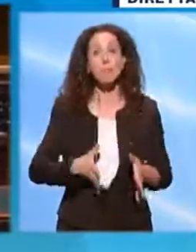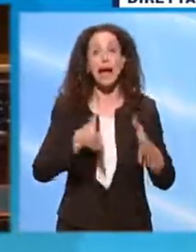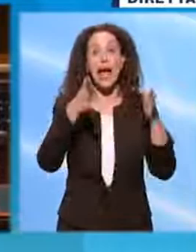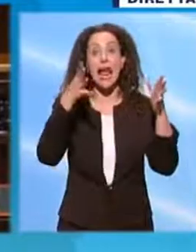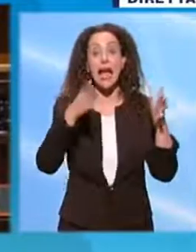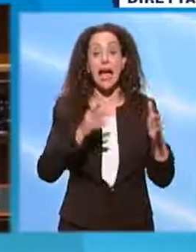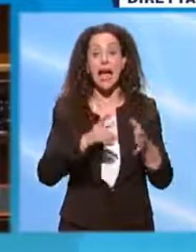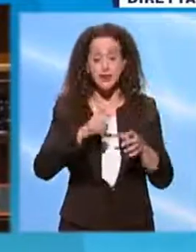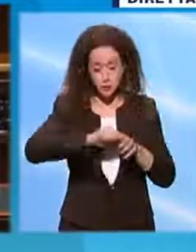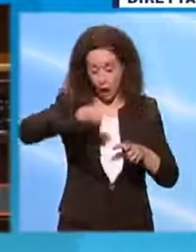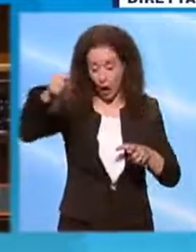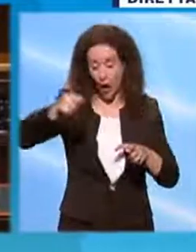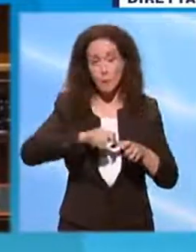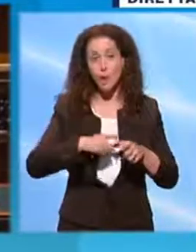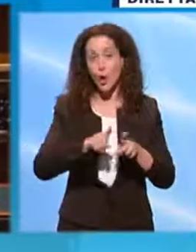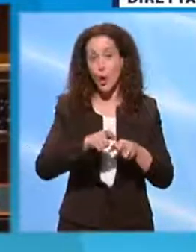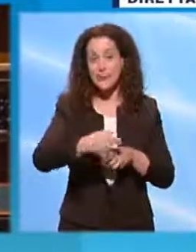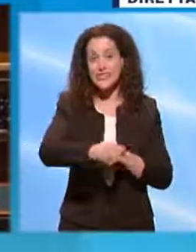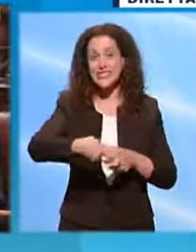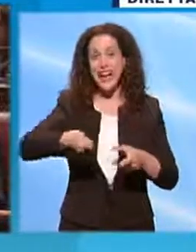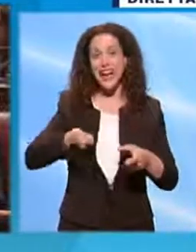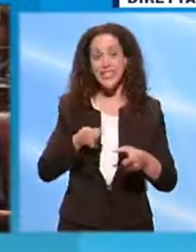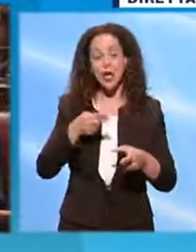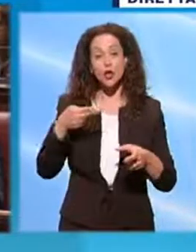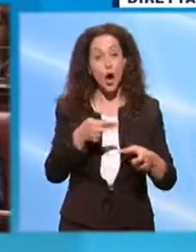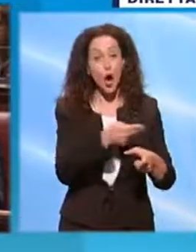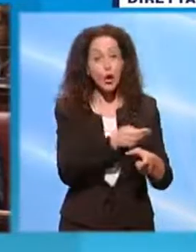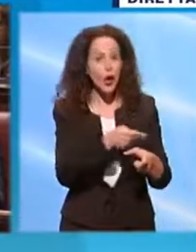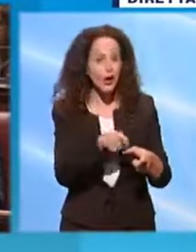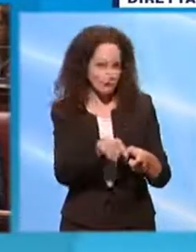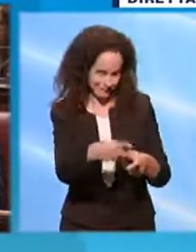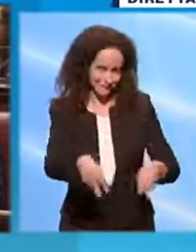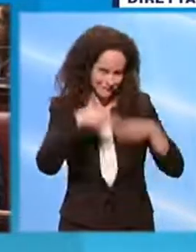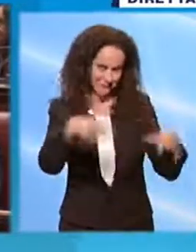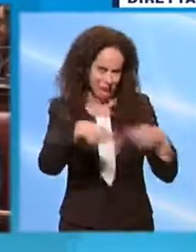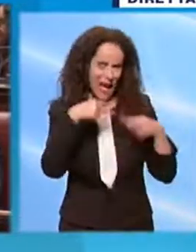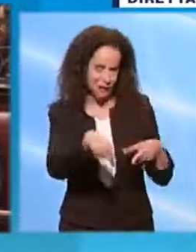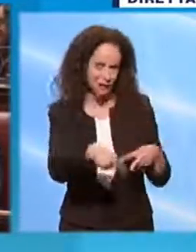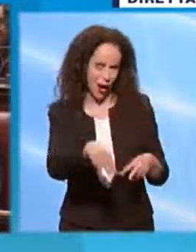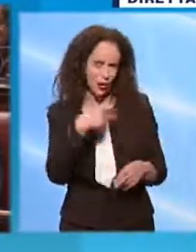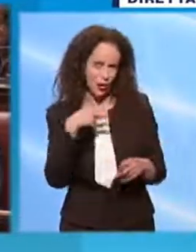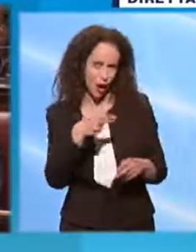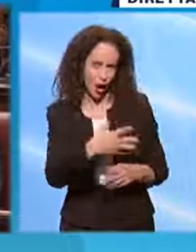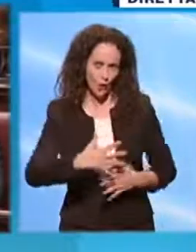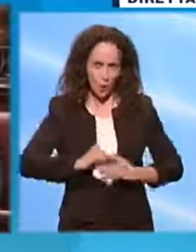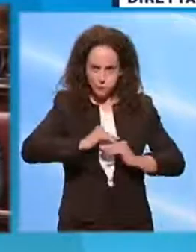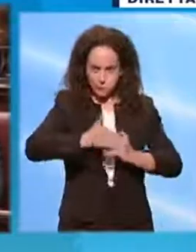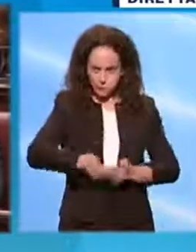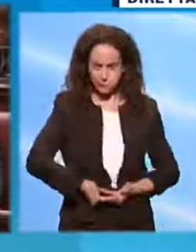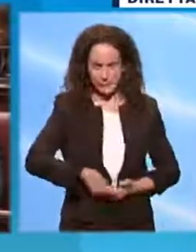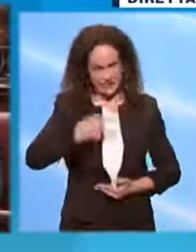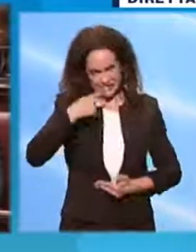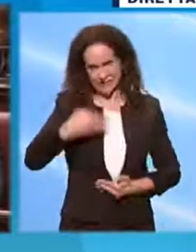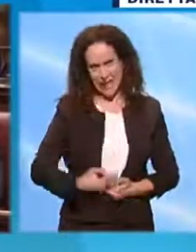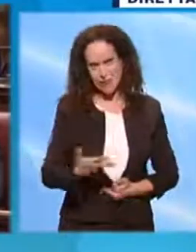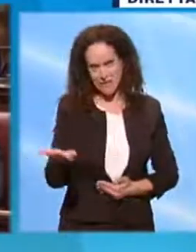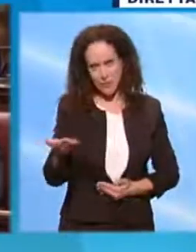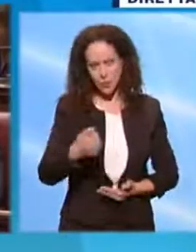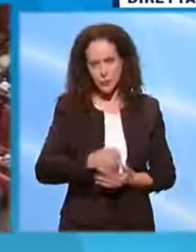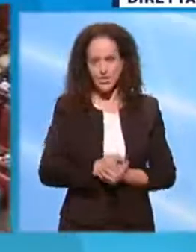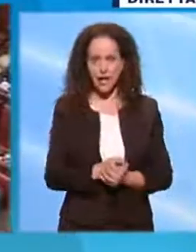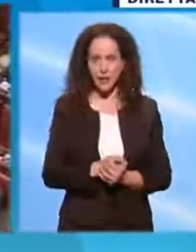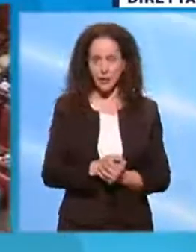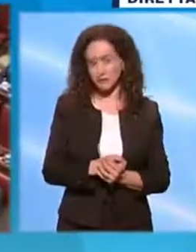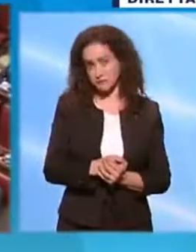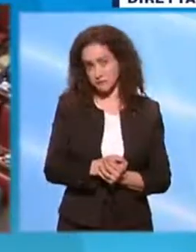una scatoletta di tonno dovevate specificare che era per abboffarvici con quel tonno. Sarebbe stato più serio. Allora,